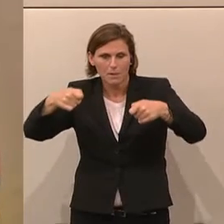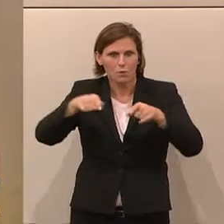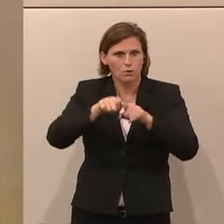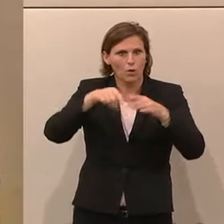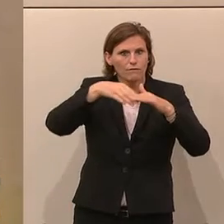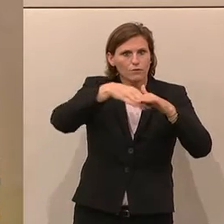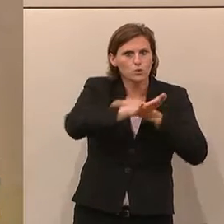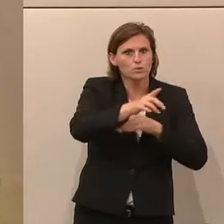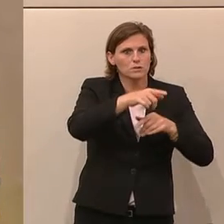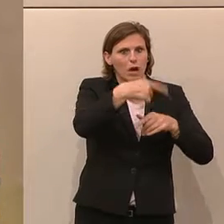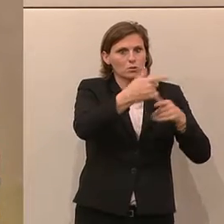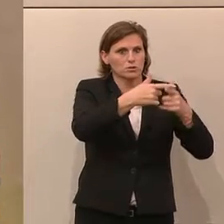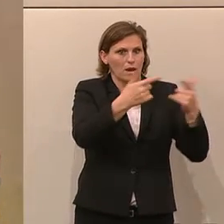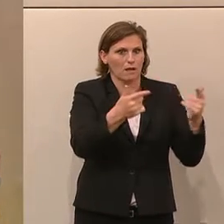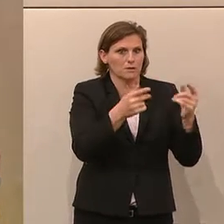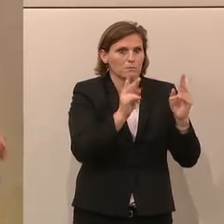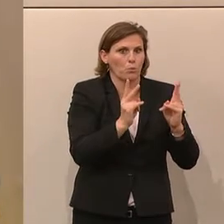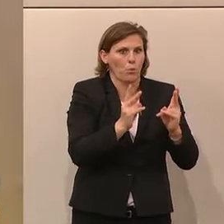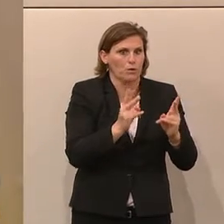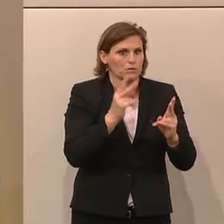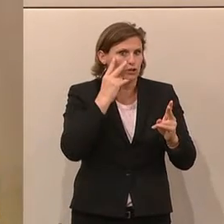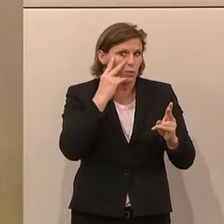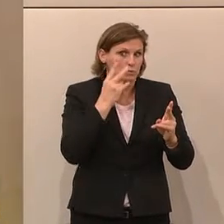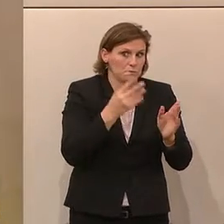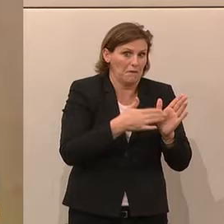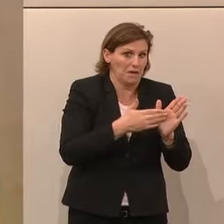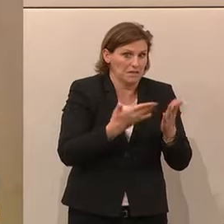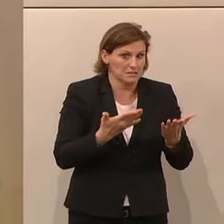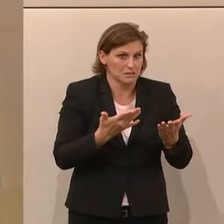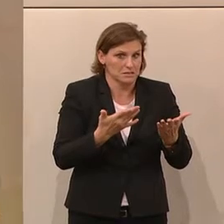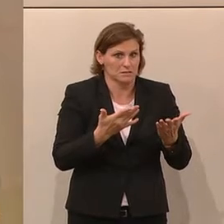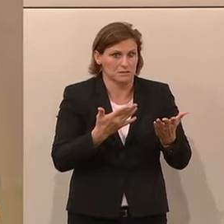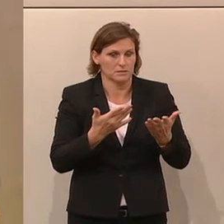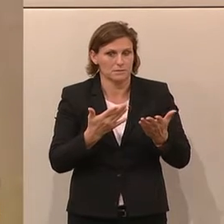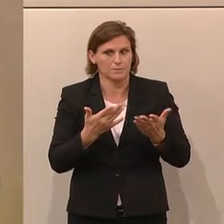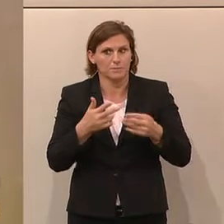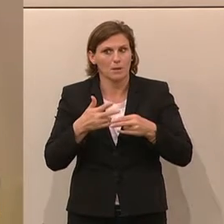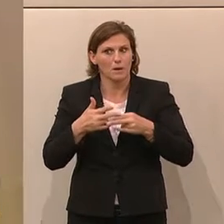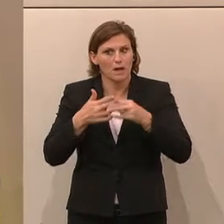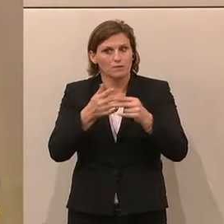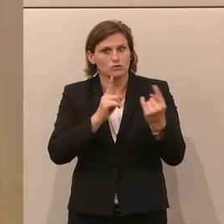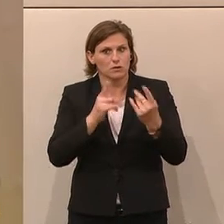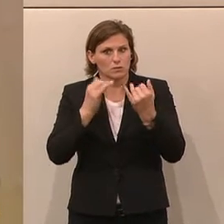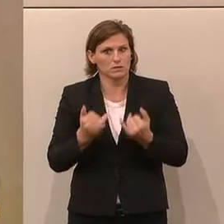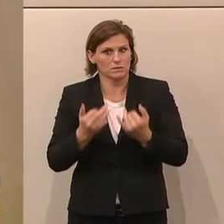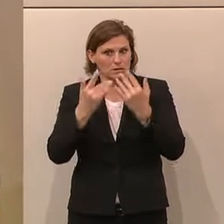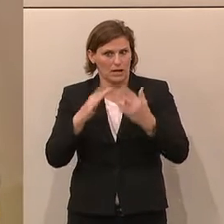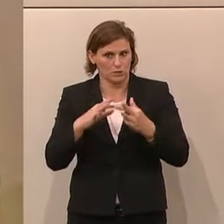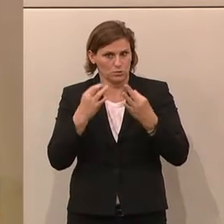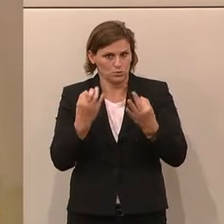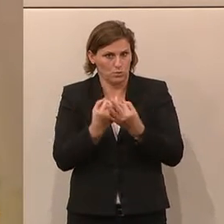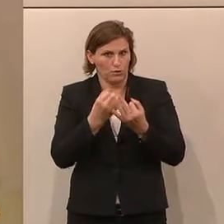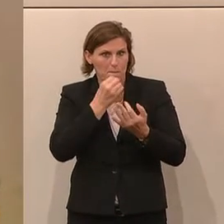Flucht ins Ausland möge hier vielleicht ein Indiz sein. Aber als Hilfestellung gibt es den aktuellen Rechnungshofbericht, der